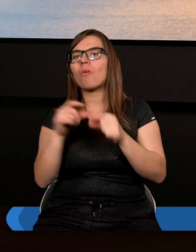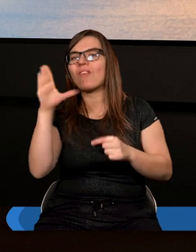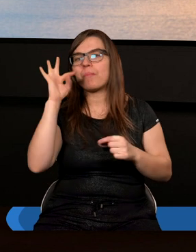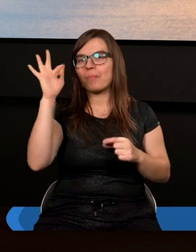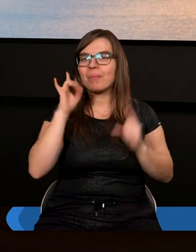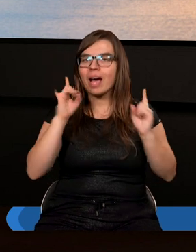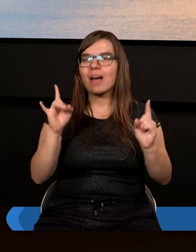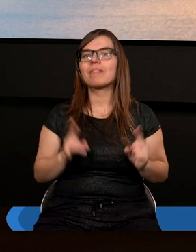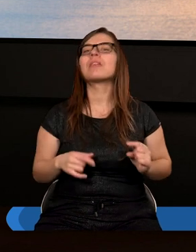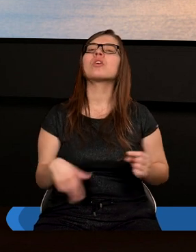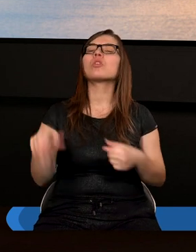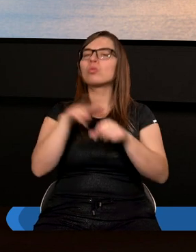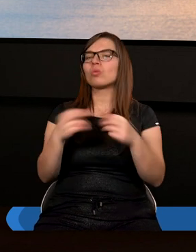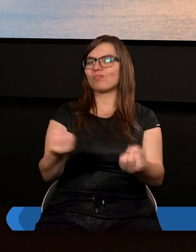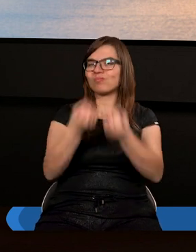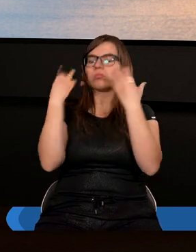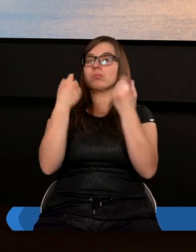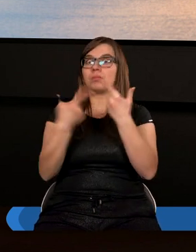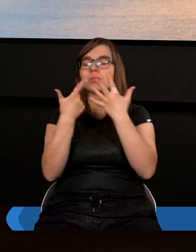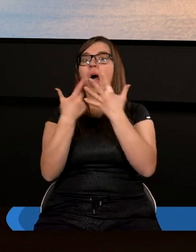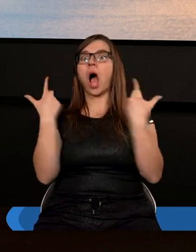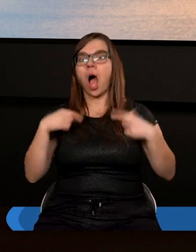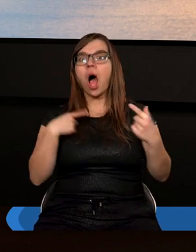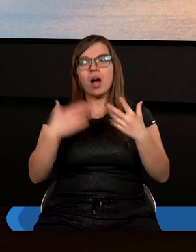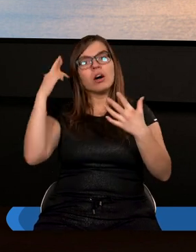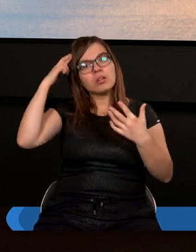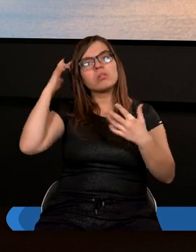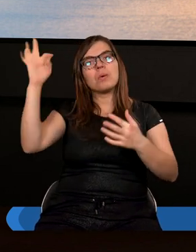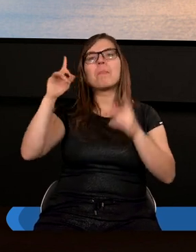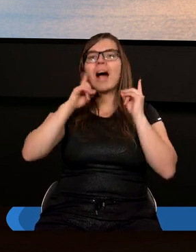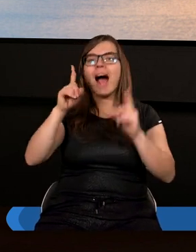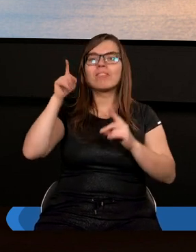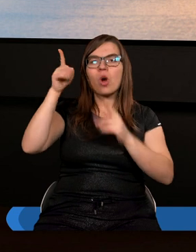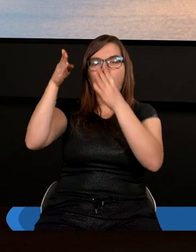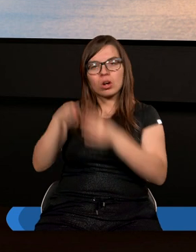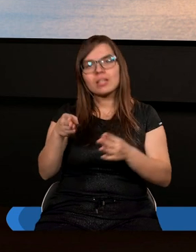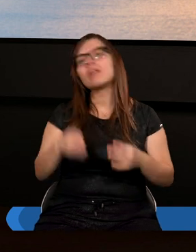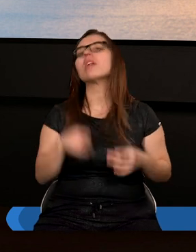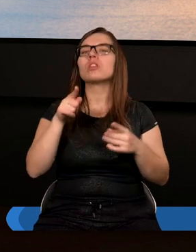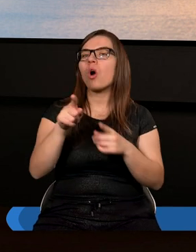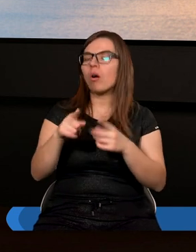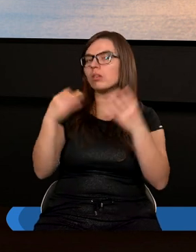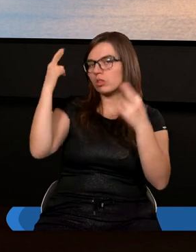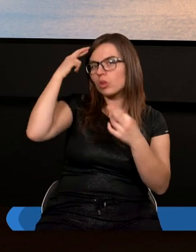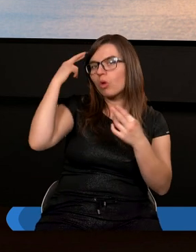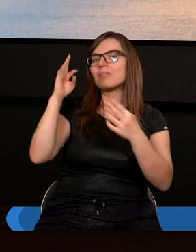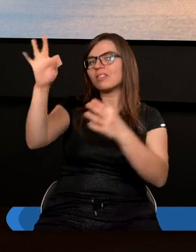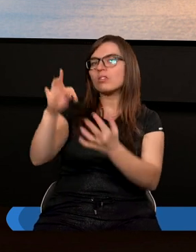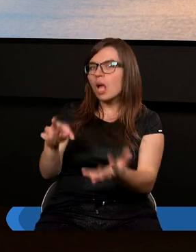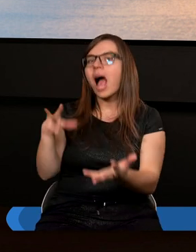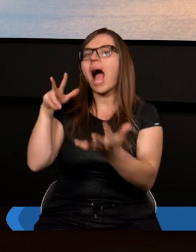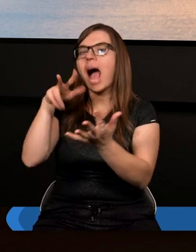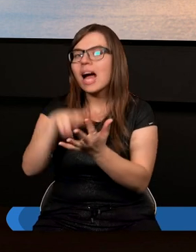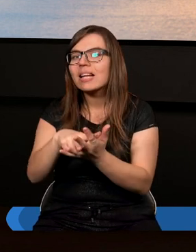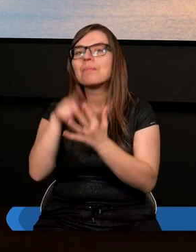księgę, która odkrywa przed nami Boga, prawdę o Nim, to co dla Niego jest prawdą i akceptujemy ją w